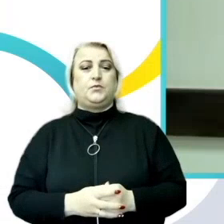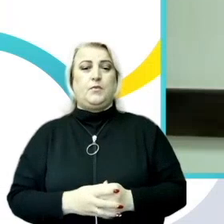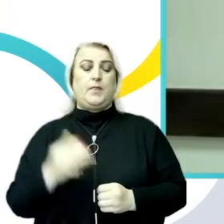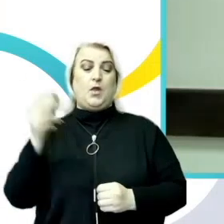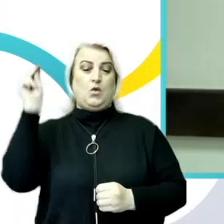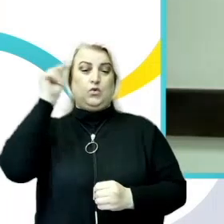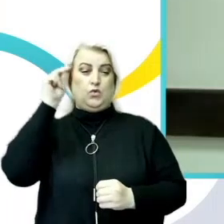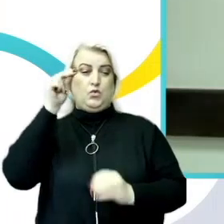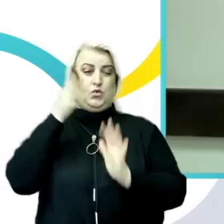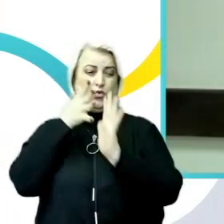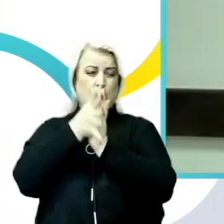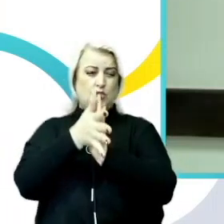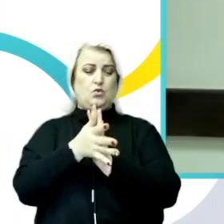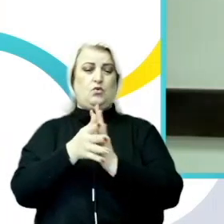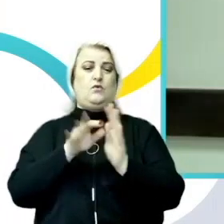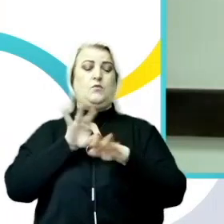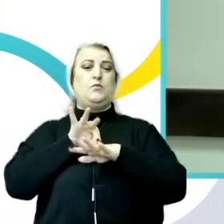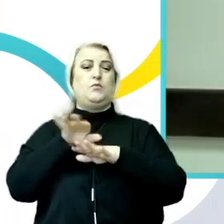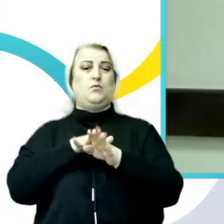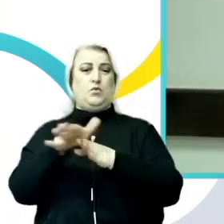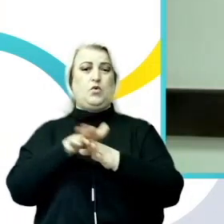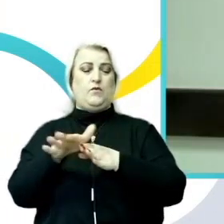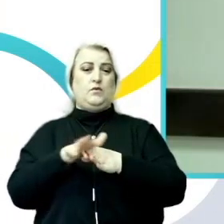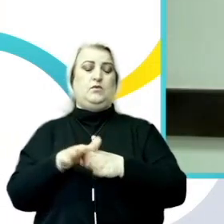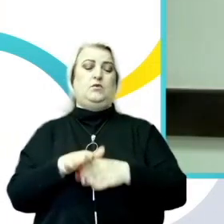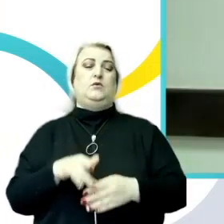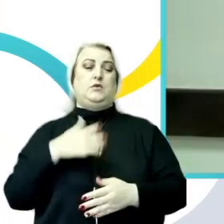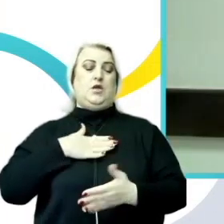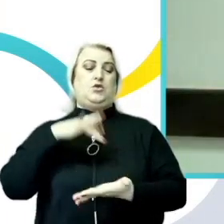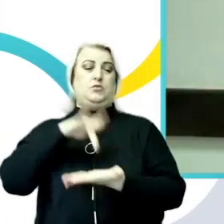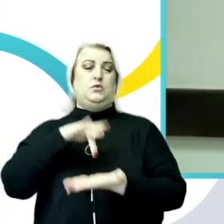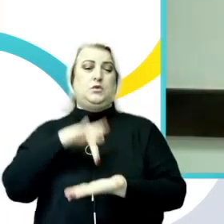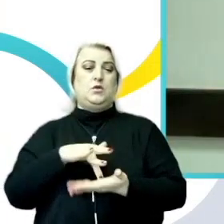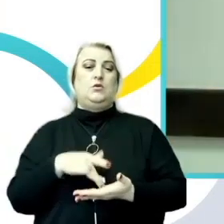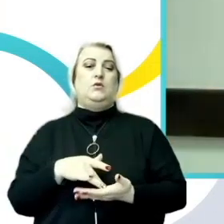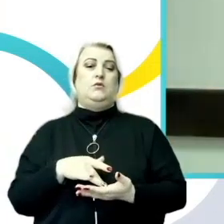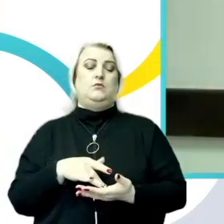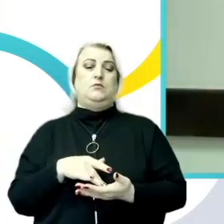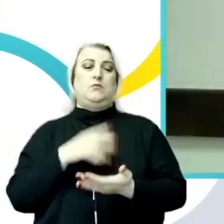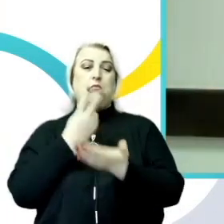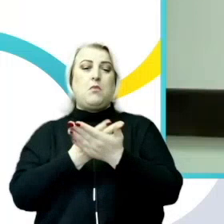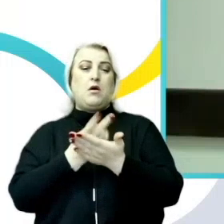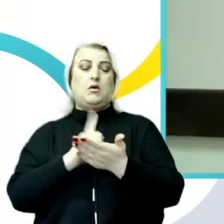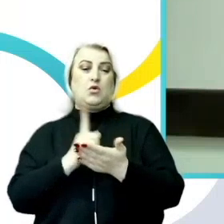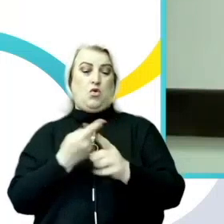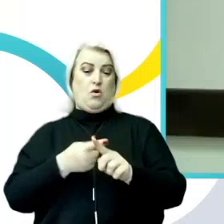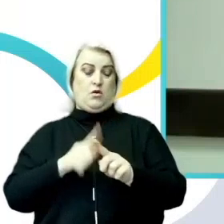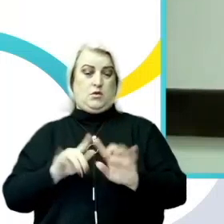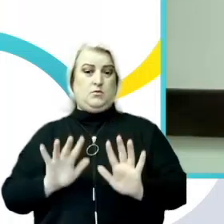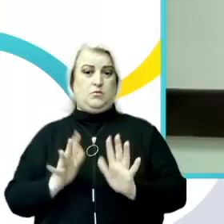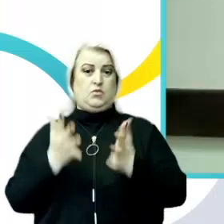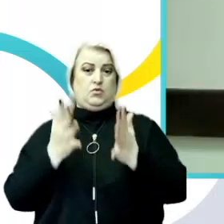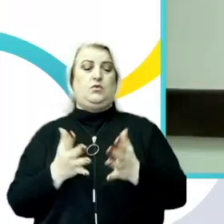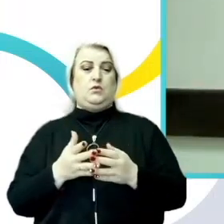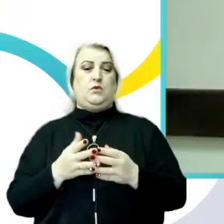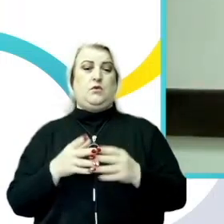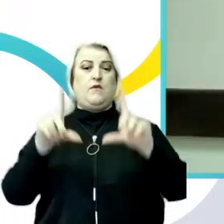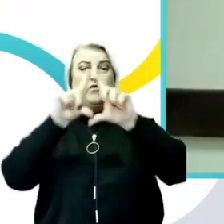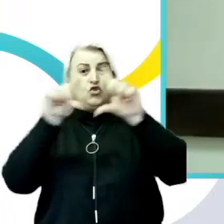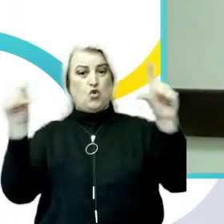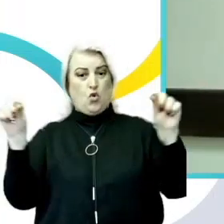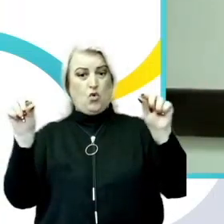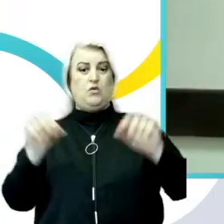realizat anterior de către Centrul Părtănear pentru Dezvoltare evidențează că fenomenul hărțuirei sexuale în instituțiile de educație